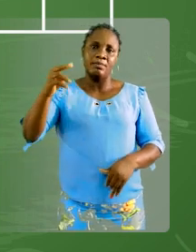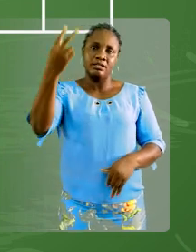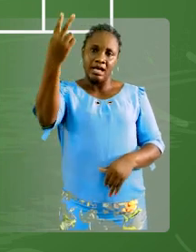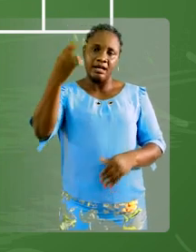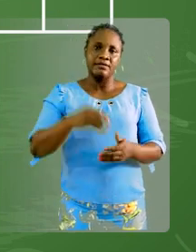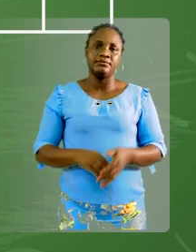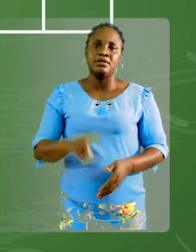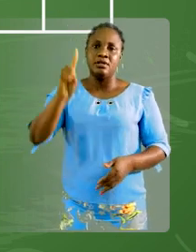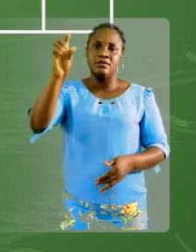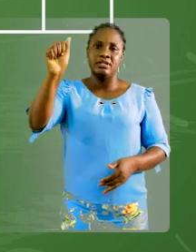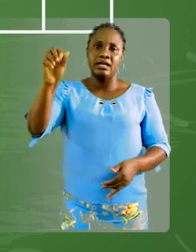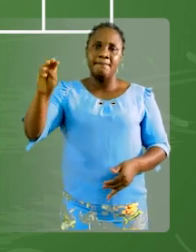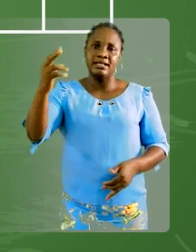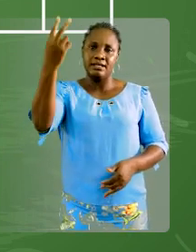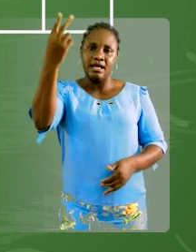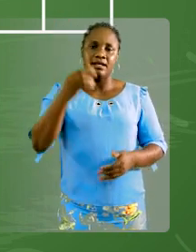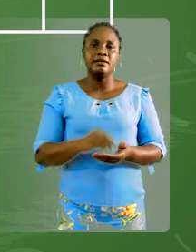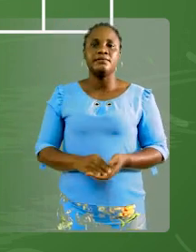On a le décamètre carré.